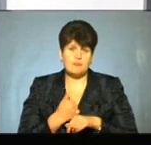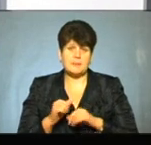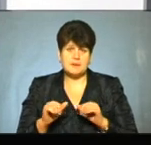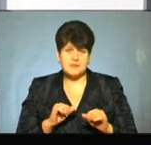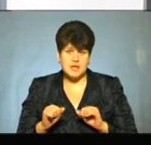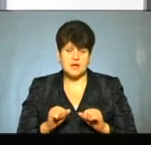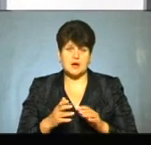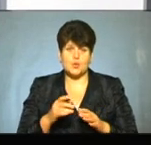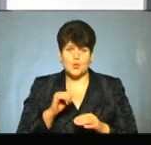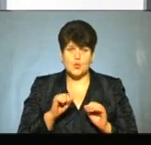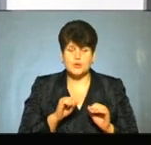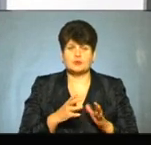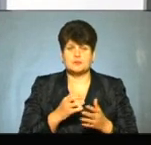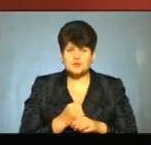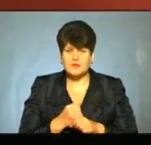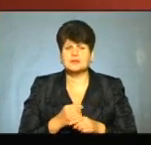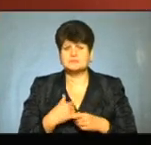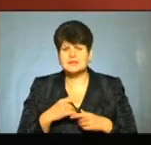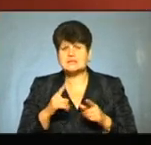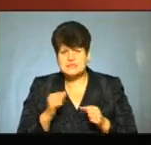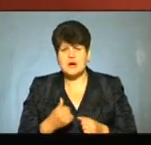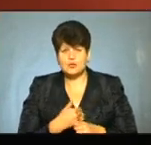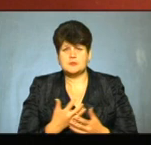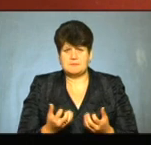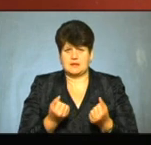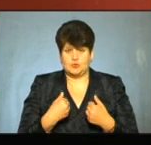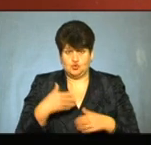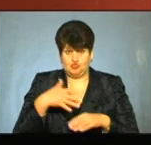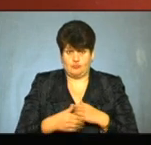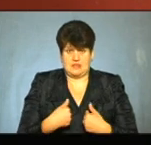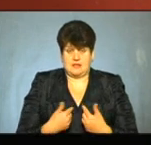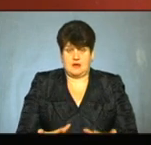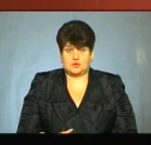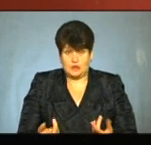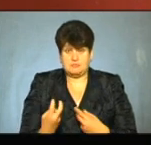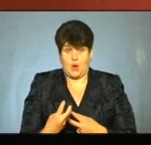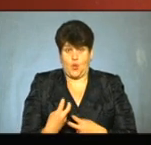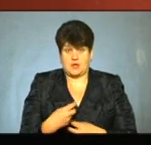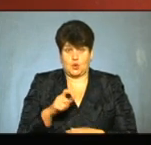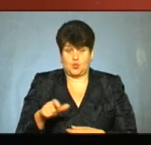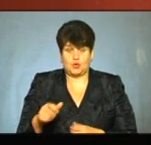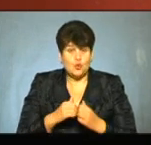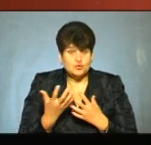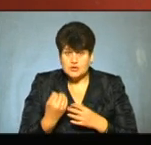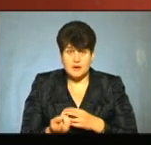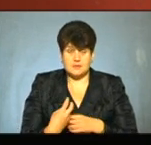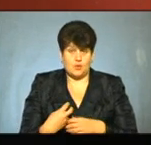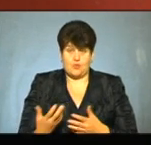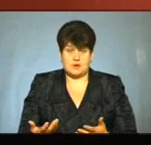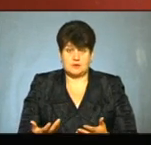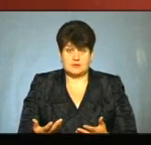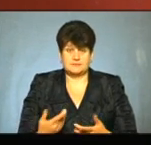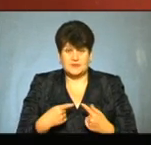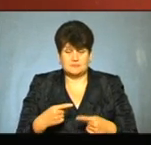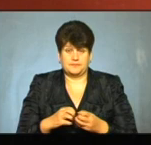'єра в уряду працювати, ми за, ми хочемо підтримати. Але, зрозумійте, до нас приходять на прийом люди. До нас кожного дня приходять з різними